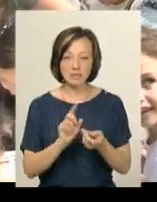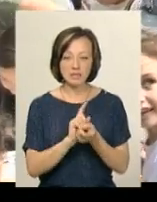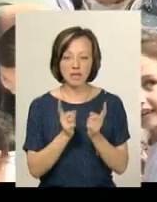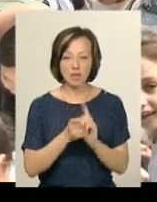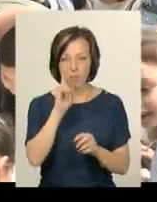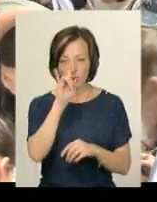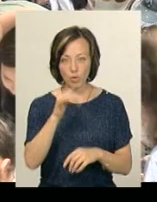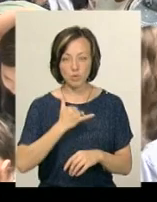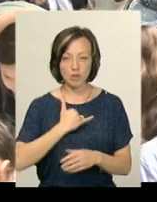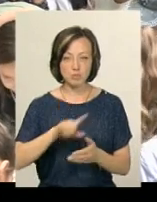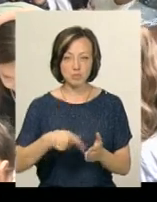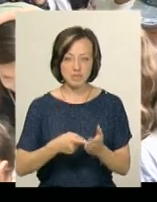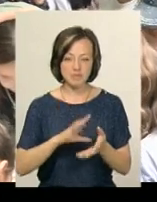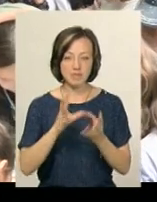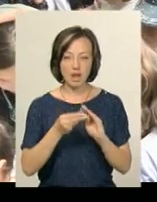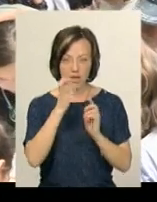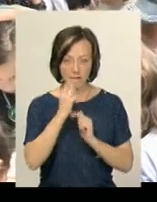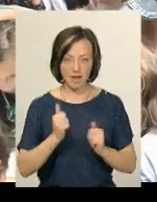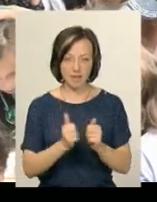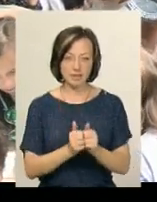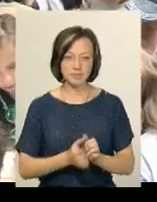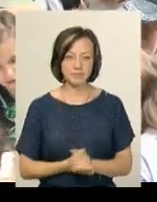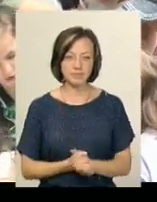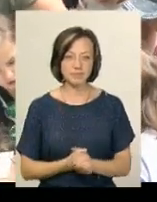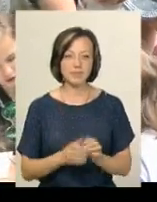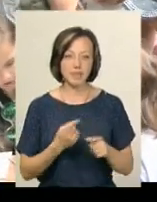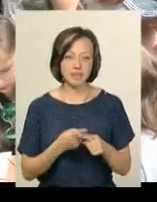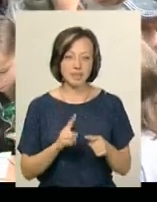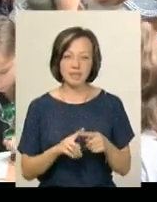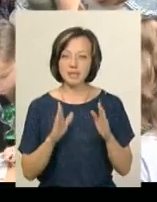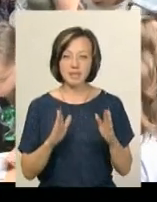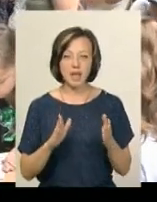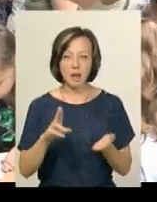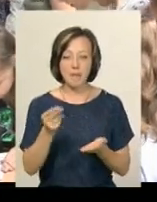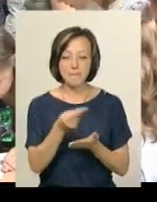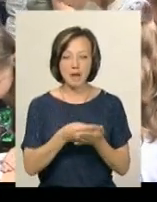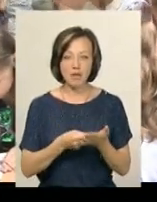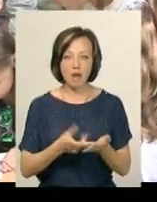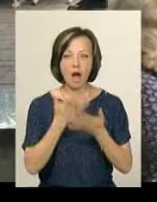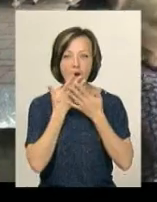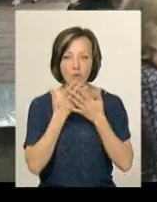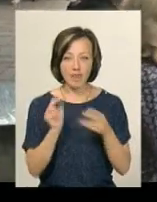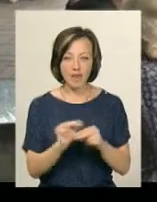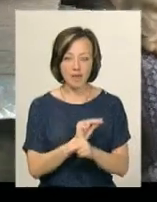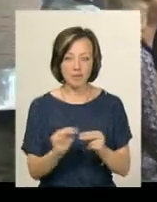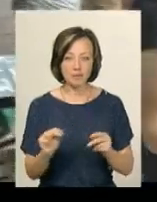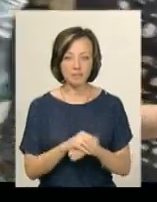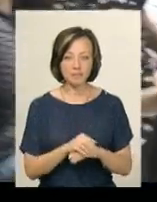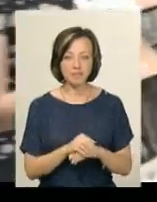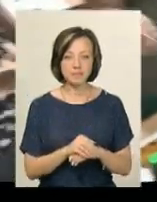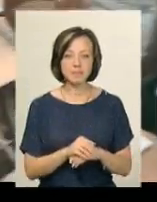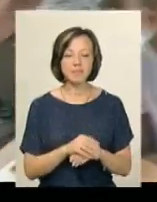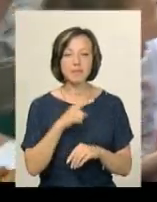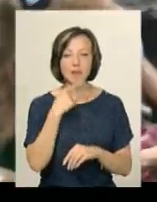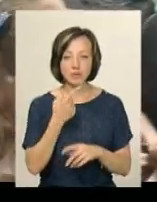популярним в нашому місті та взагалі в країні. І це не тільки малювання, ароматерапія. За словами Андрія Фліка, на